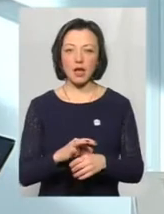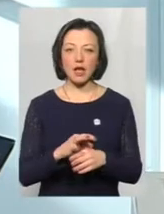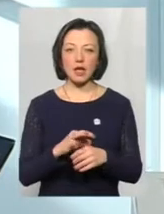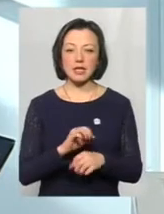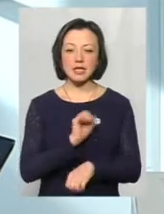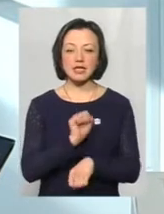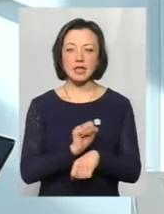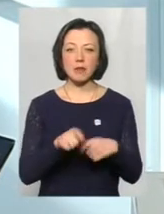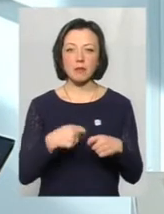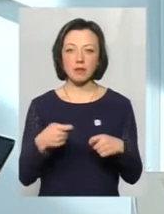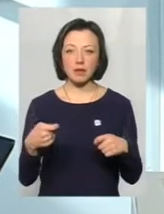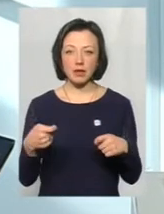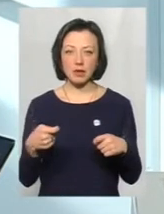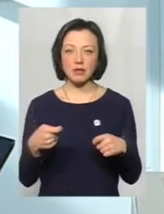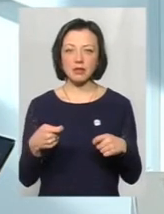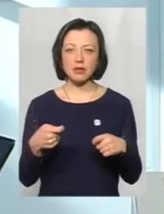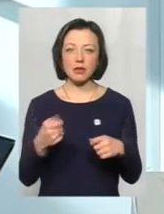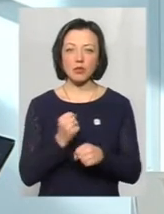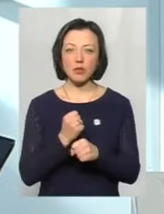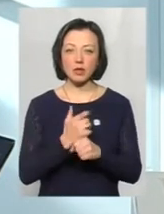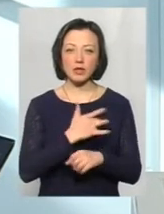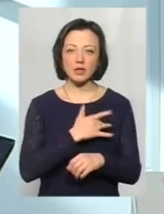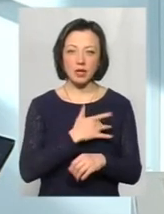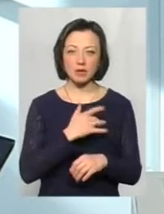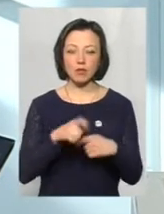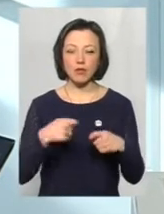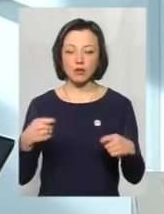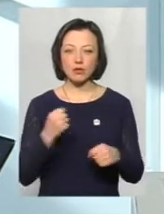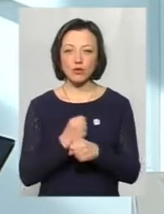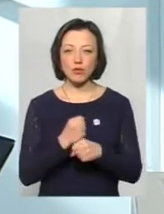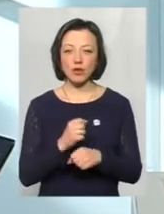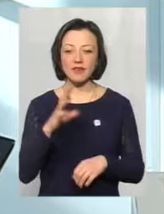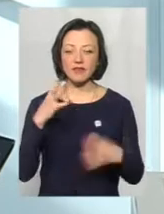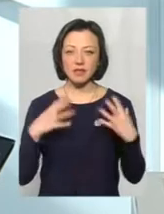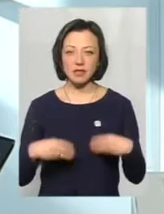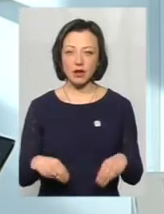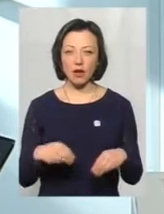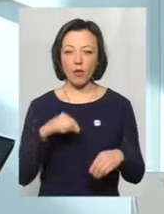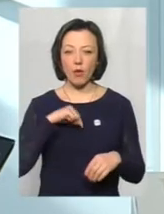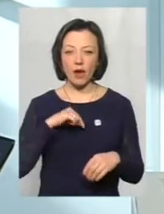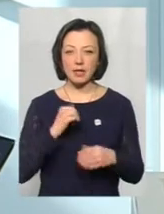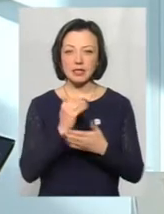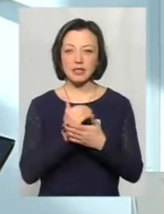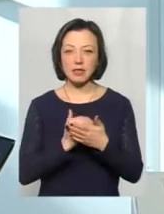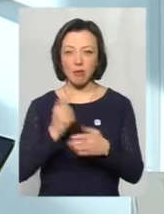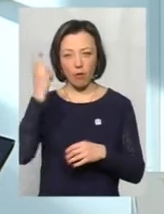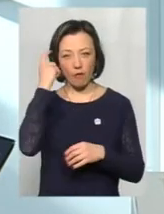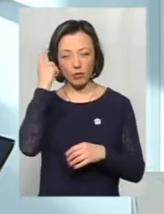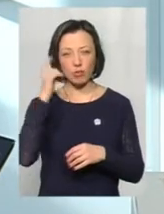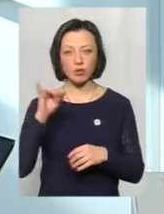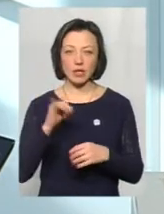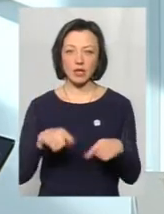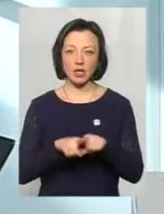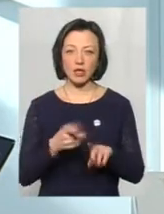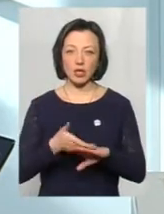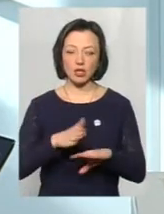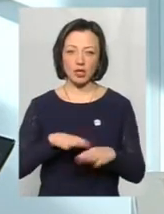сповільнюється робота серця, сповільнюється робота всіх органів і систем головного мозку і такі